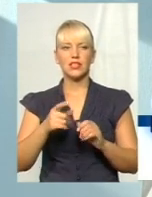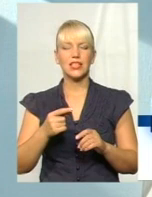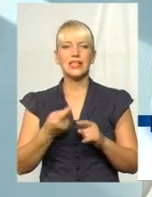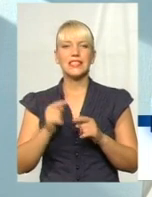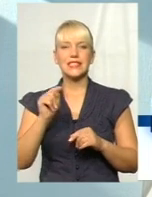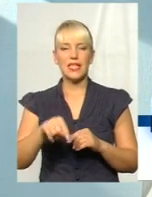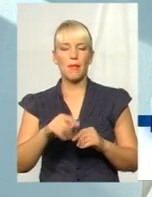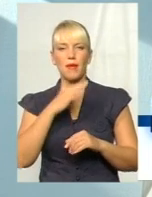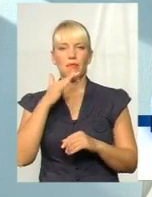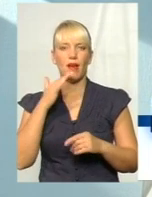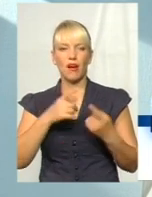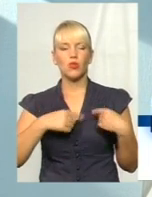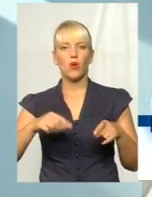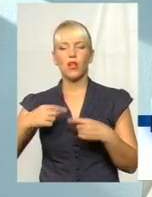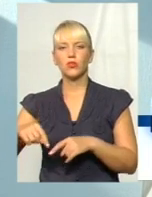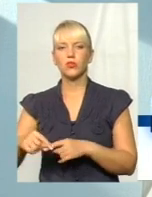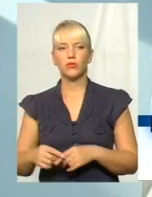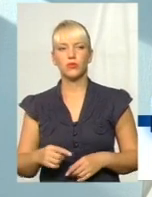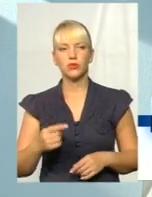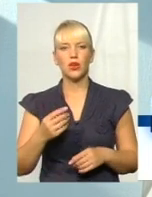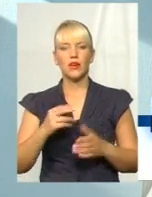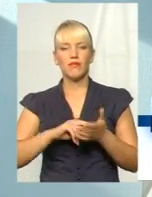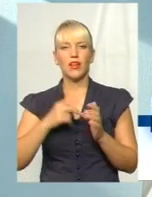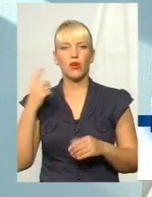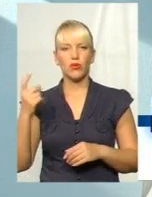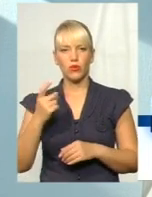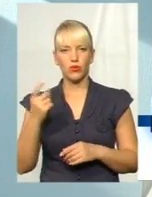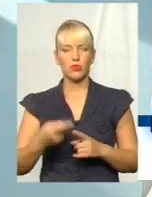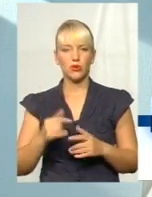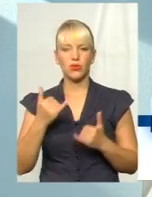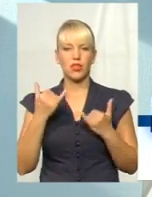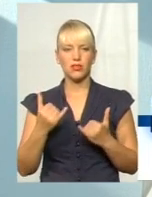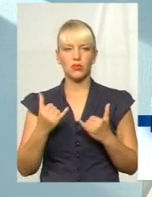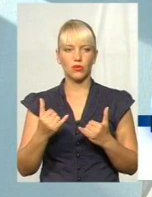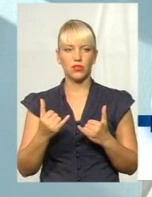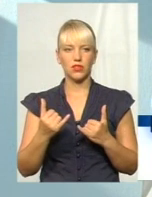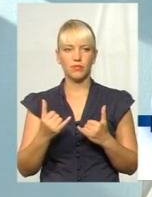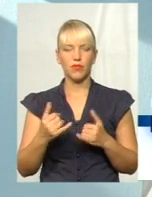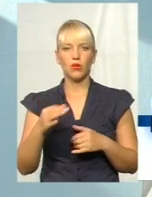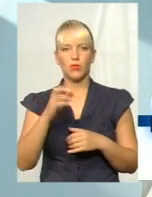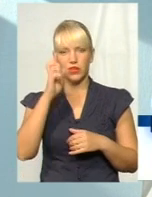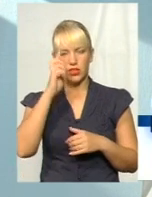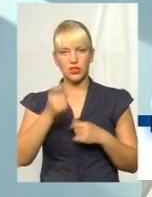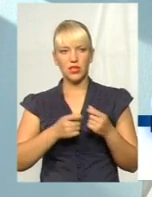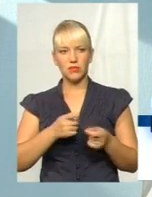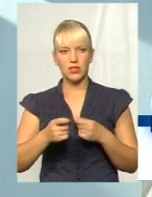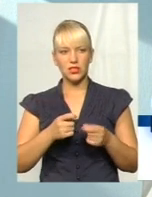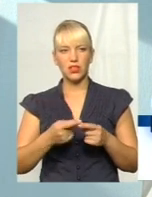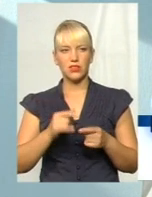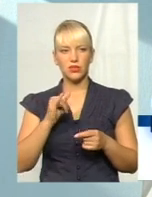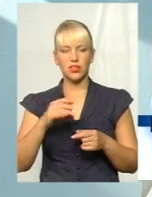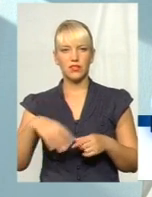багатогалузеву область економіку. На сьогодні облдержадміністрацію та